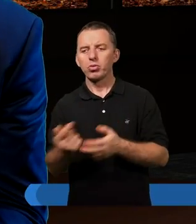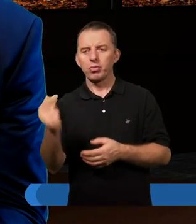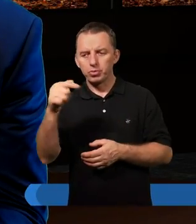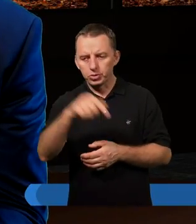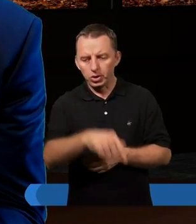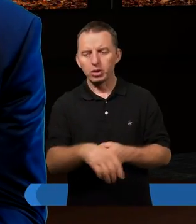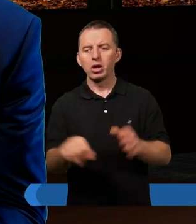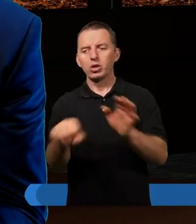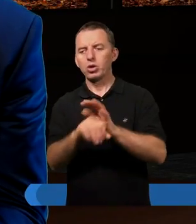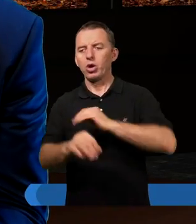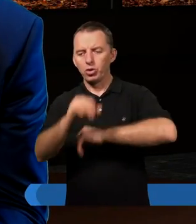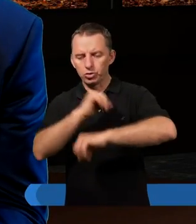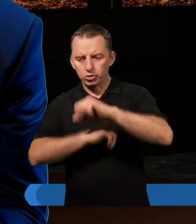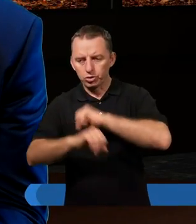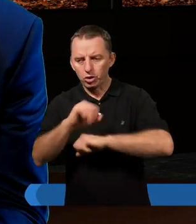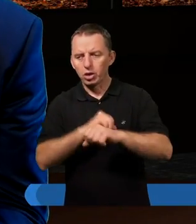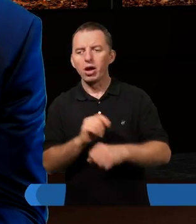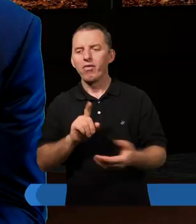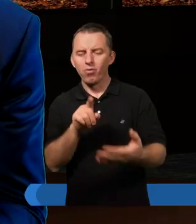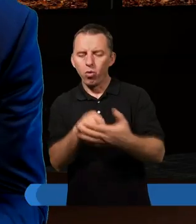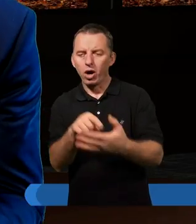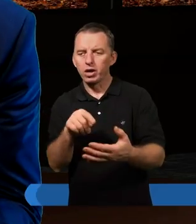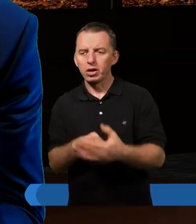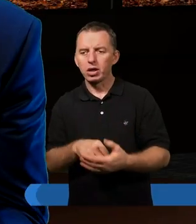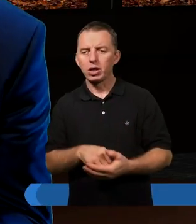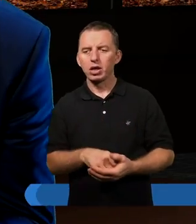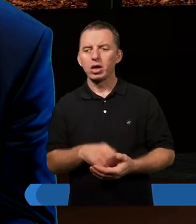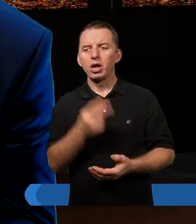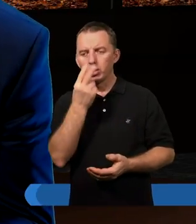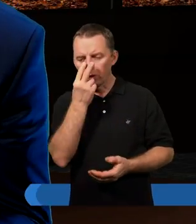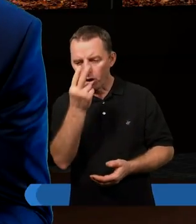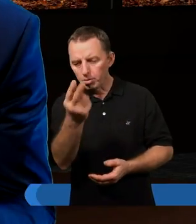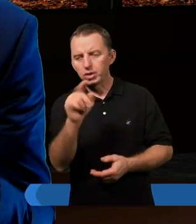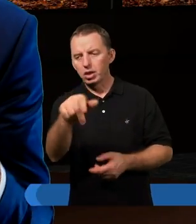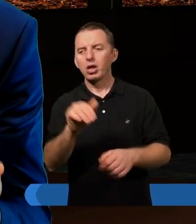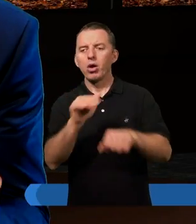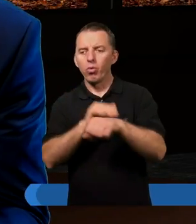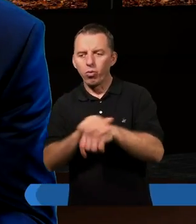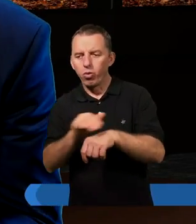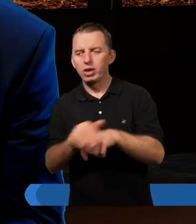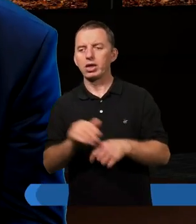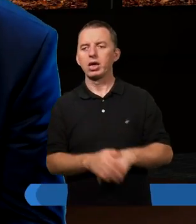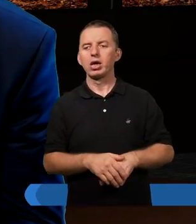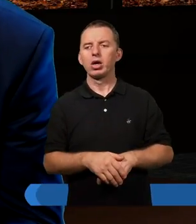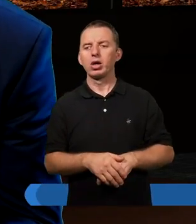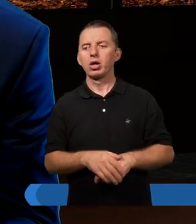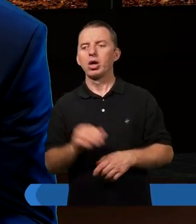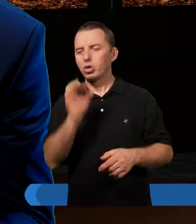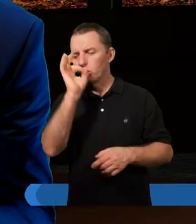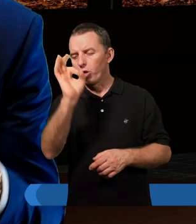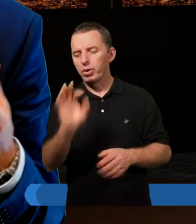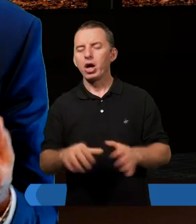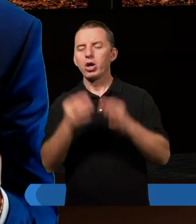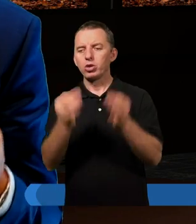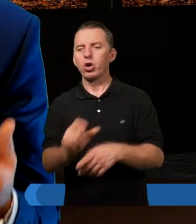do Rzymu, żeby właśnie zbogacić ich w tej łasce, no i też pewne dobra doczesne